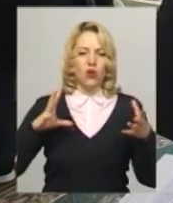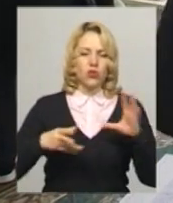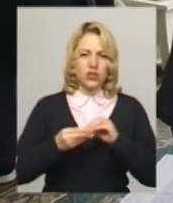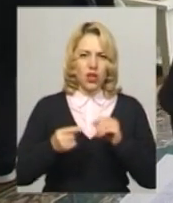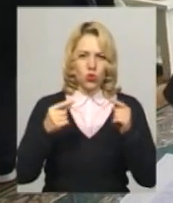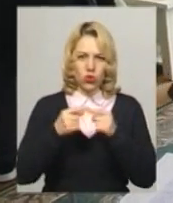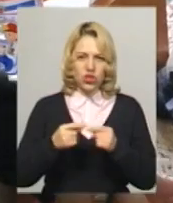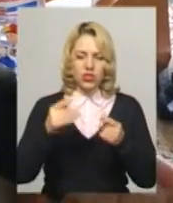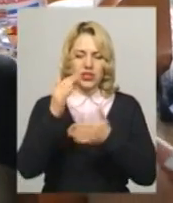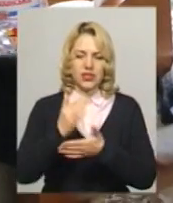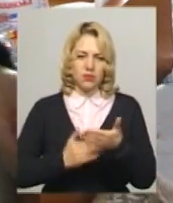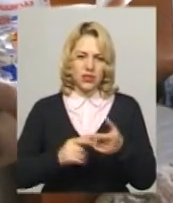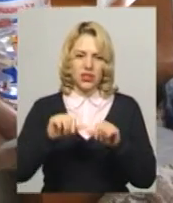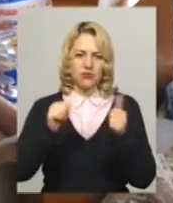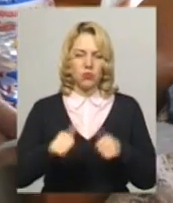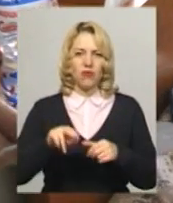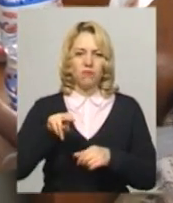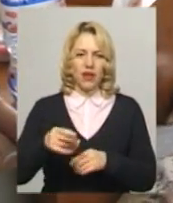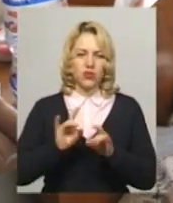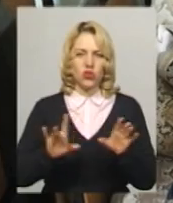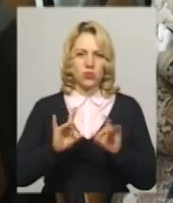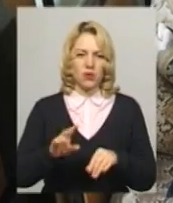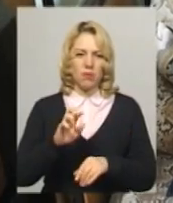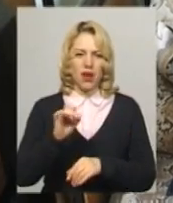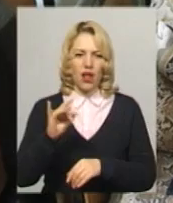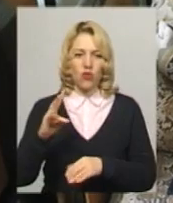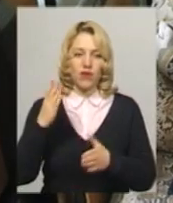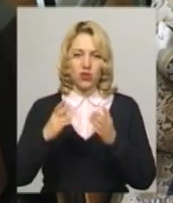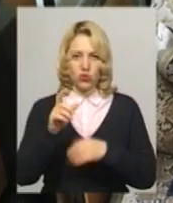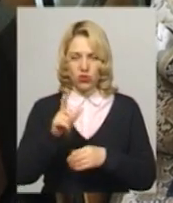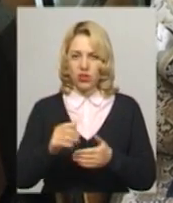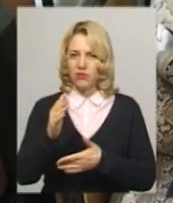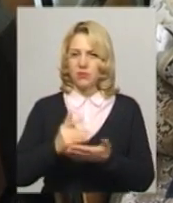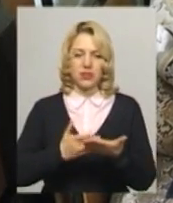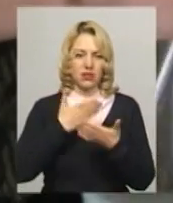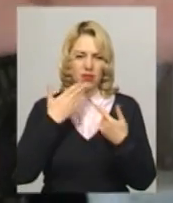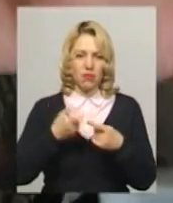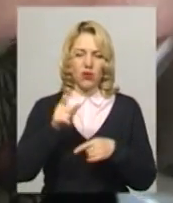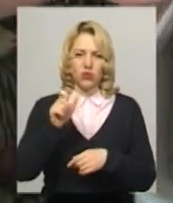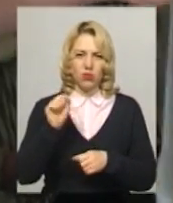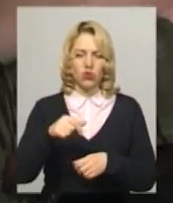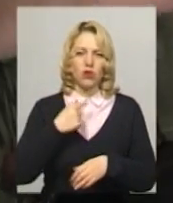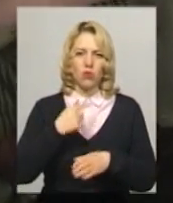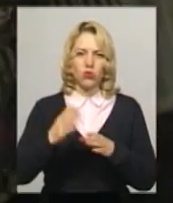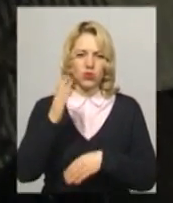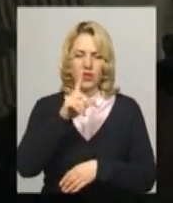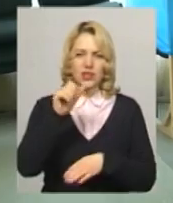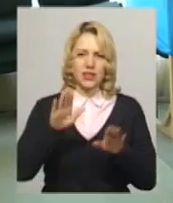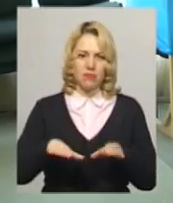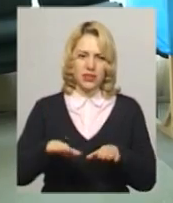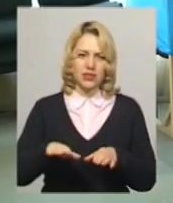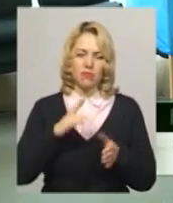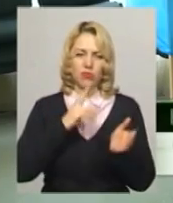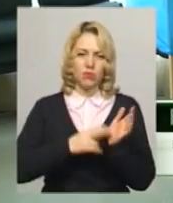виборців у лікарні сформувались у п'ятницю, додає Катерина Баранова. Каже, якщо людини у списках немає, вона може проголосувати за місцем реєстрації.